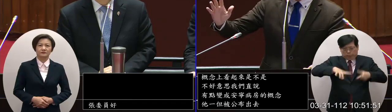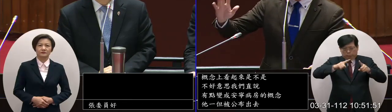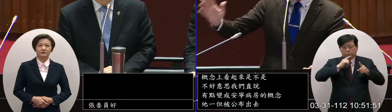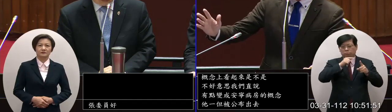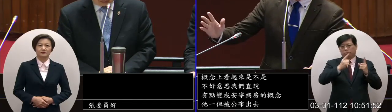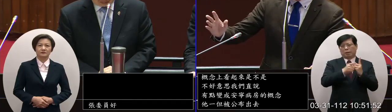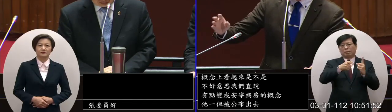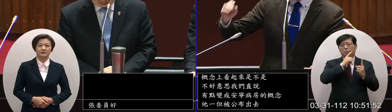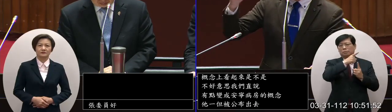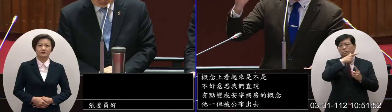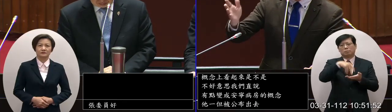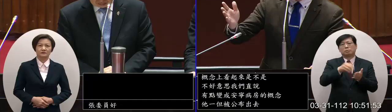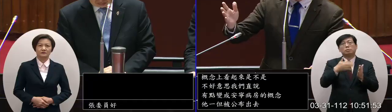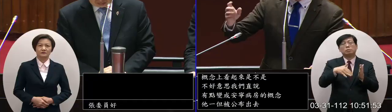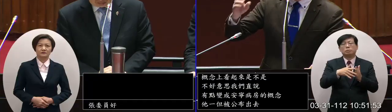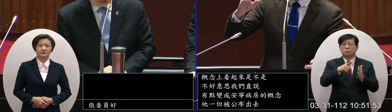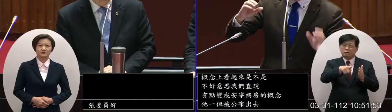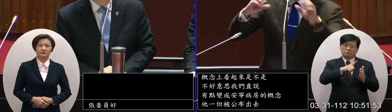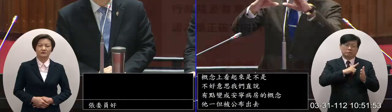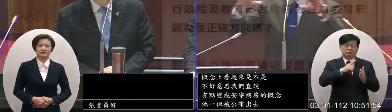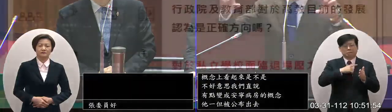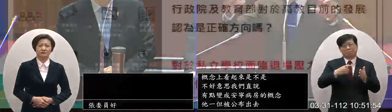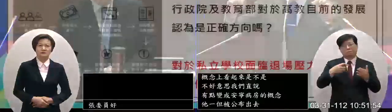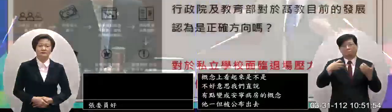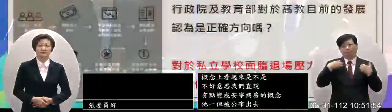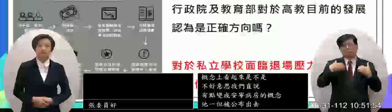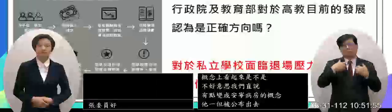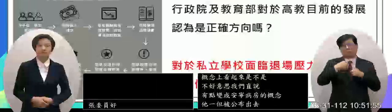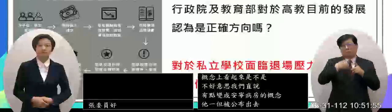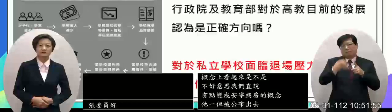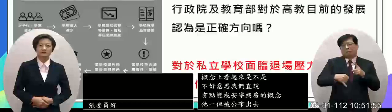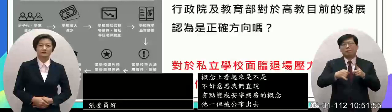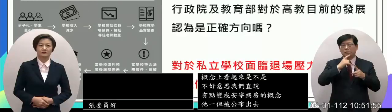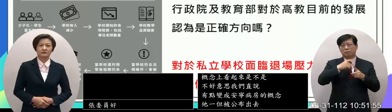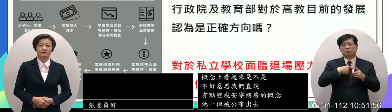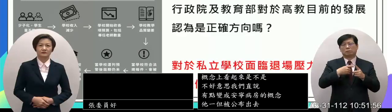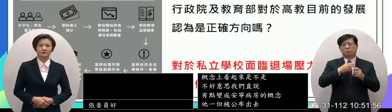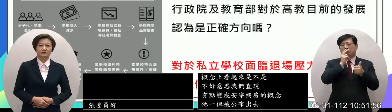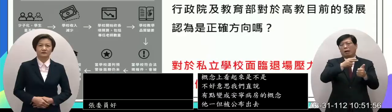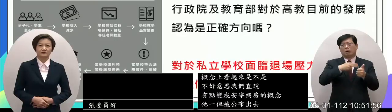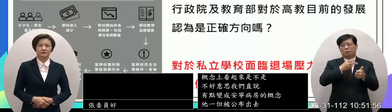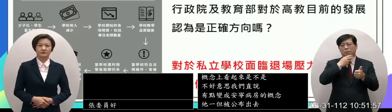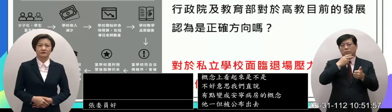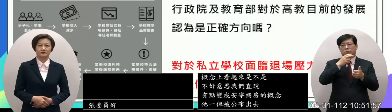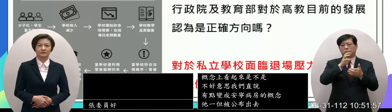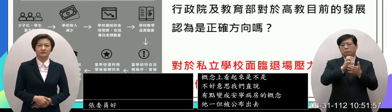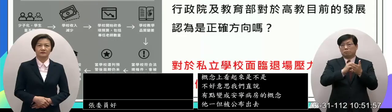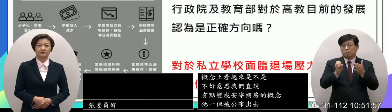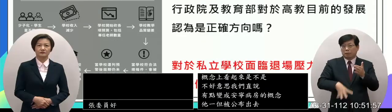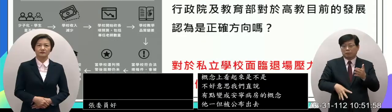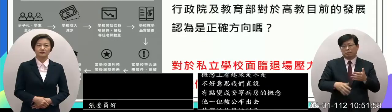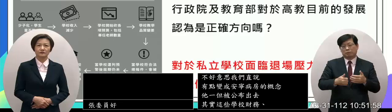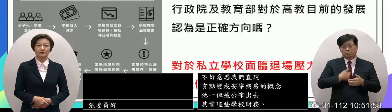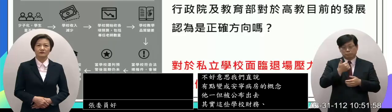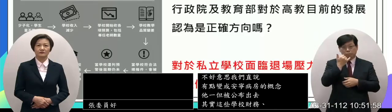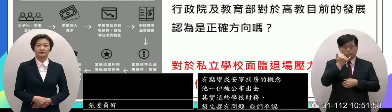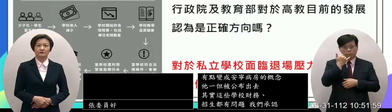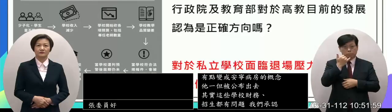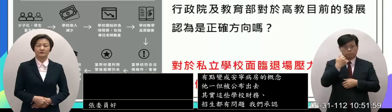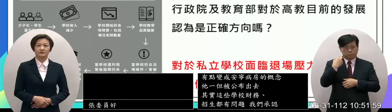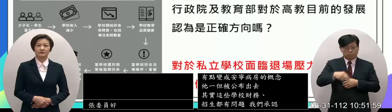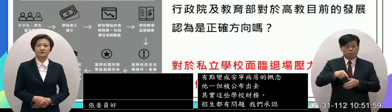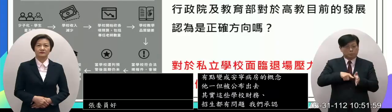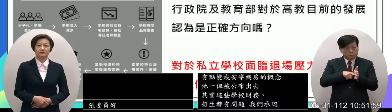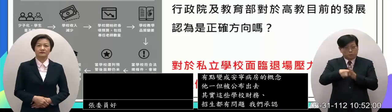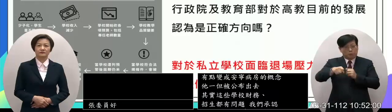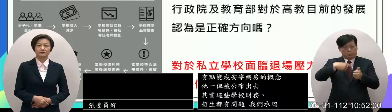那失效辦不好所以我們給它所謂的一個標籤下來那這個它真的能夠有效的經過